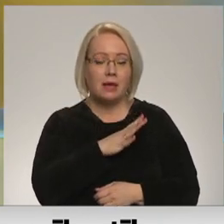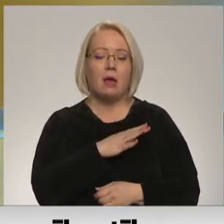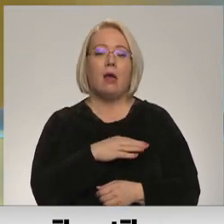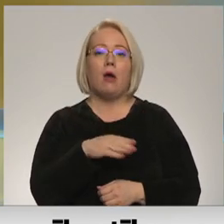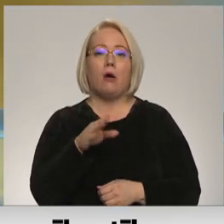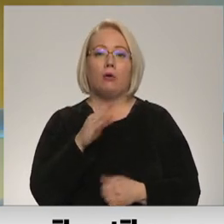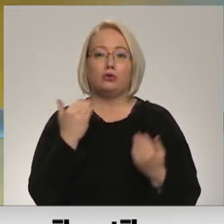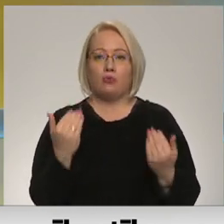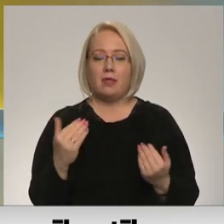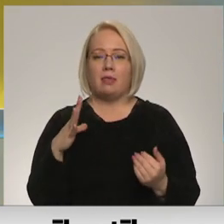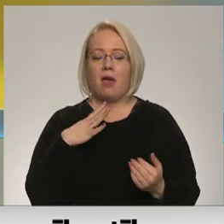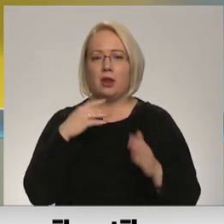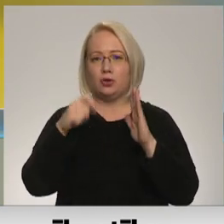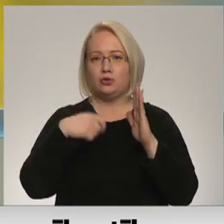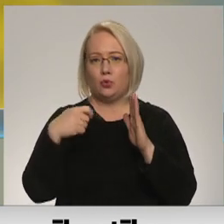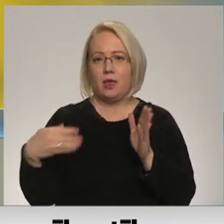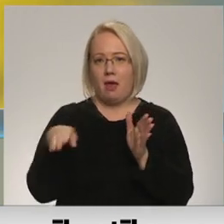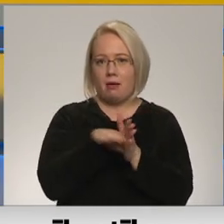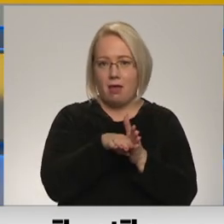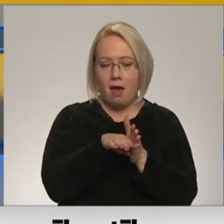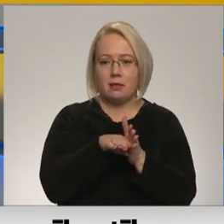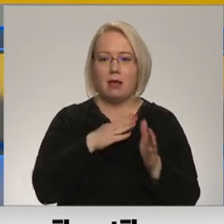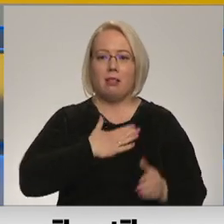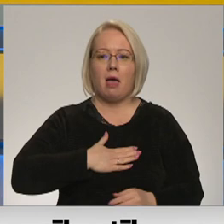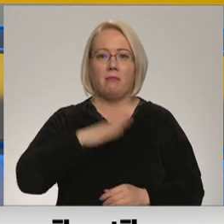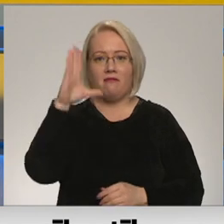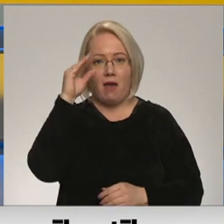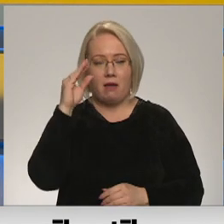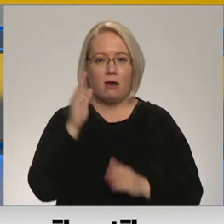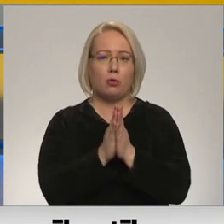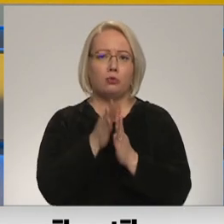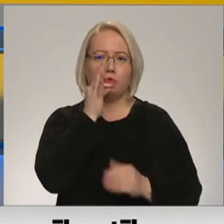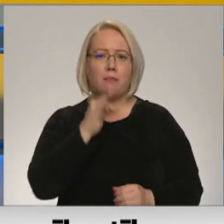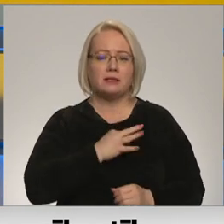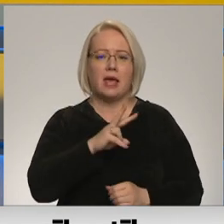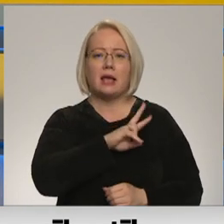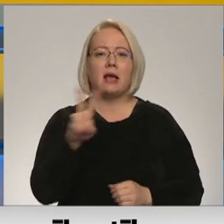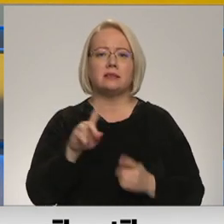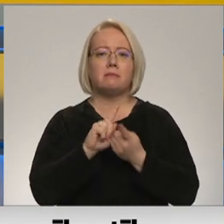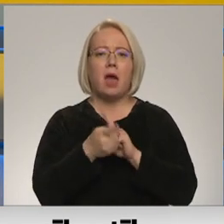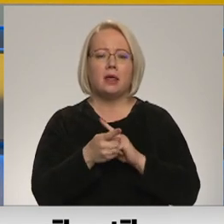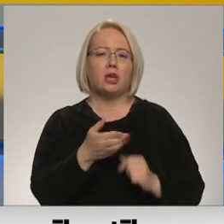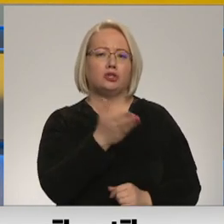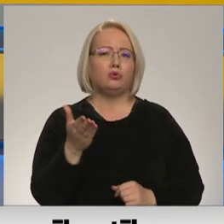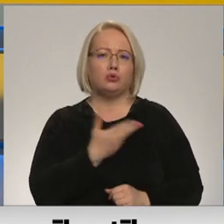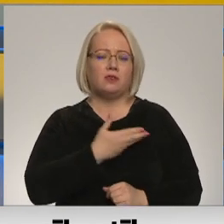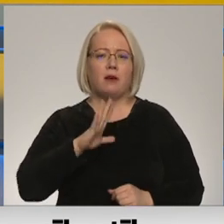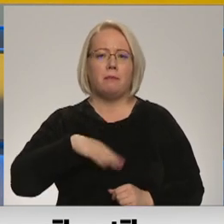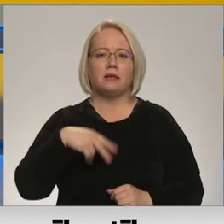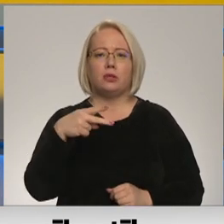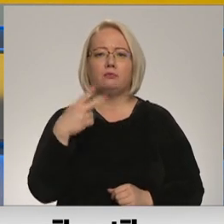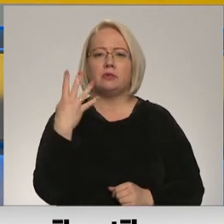Dānis Sārao šobrīd mums arī ir pievienosies studijā. Labvakar, Dāna! Sakiet, kas ir mainījies jūsu dzīvē pēc 24.